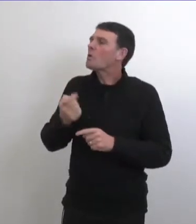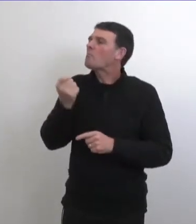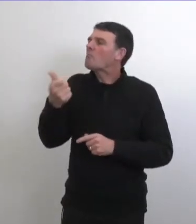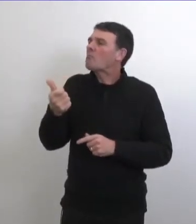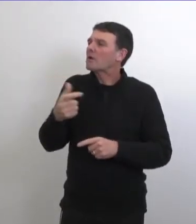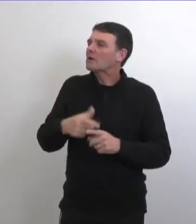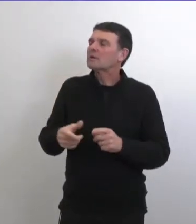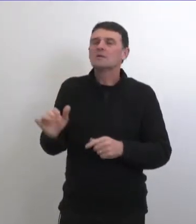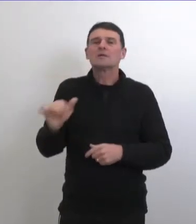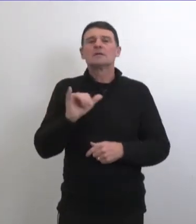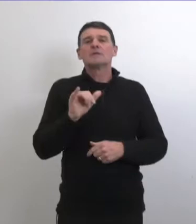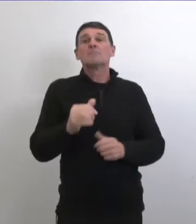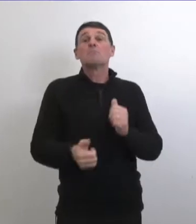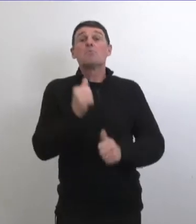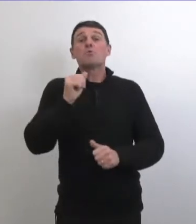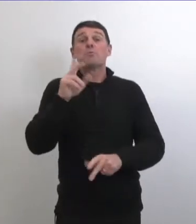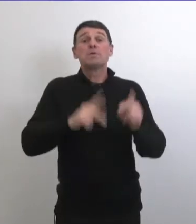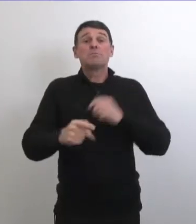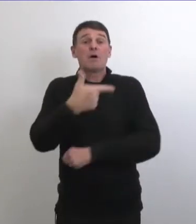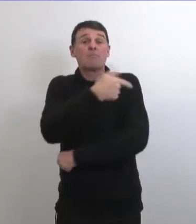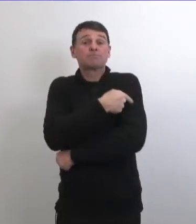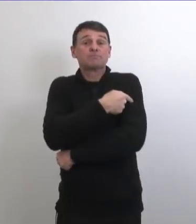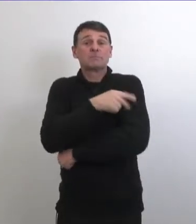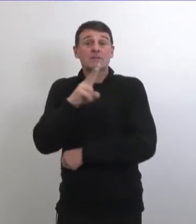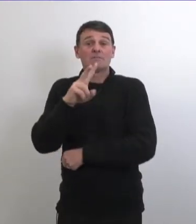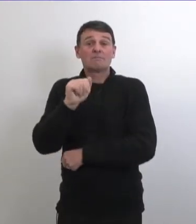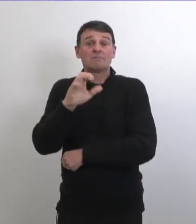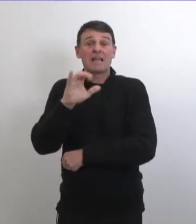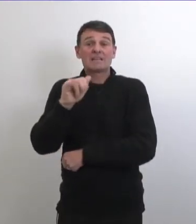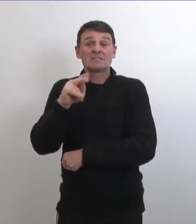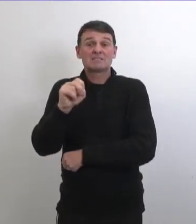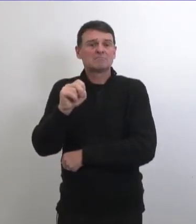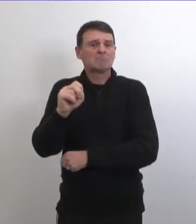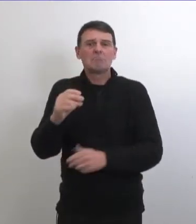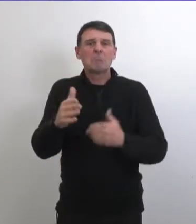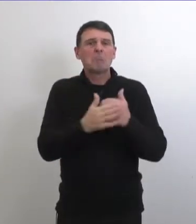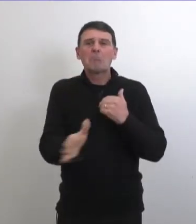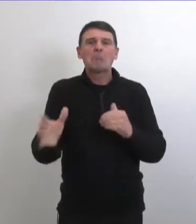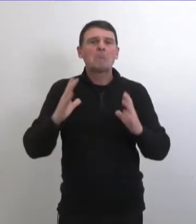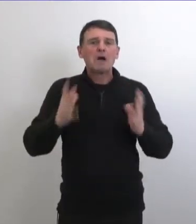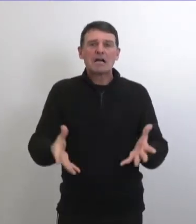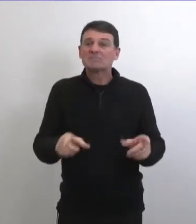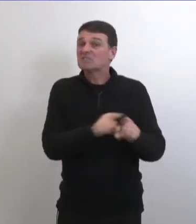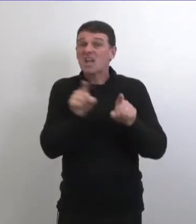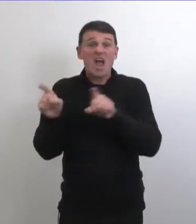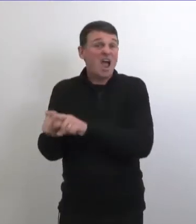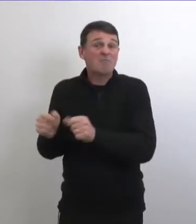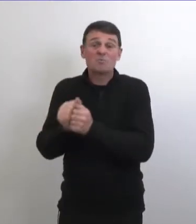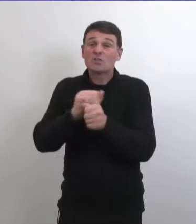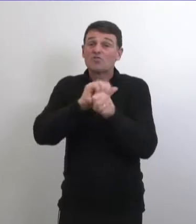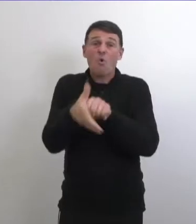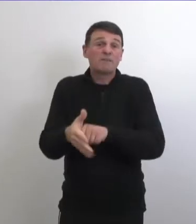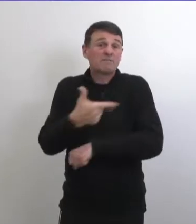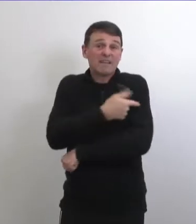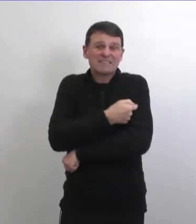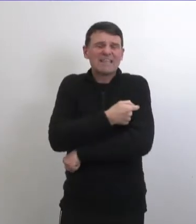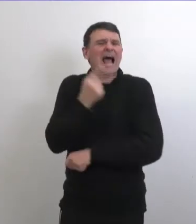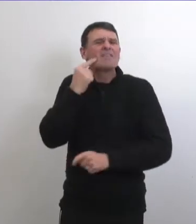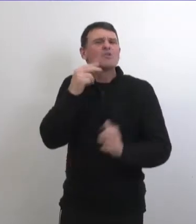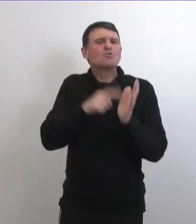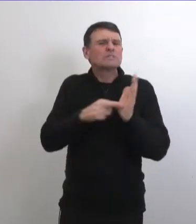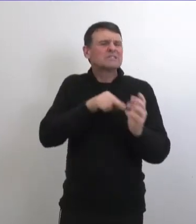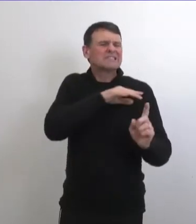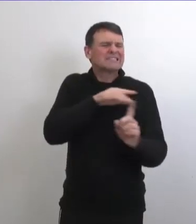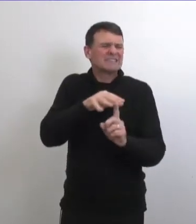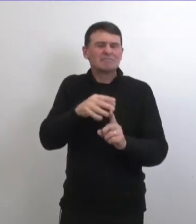reçu le vaccin alors la plupart du temps lorsque les gens reçoivent vaccins en général ils vont très bien après il ya vraiment aucun problème et c'est la même chose